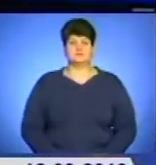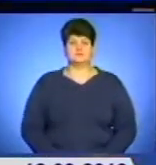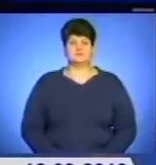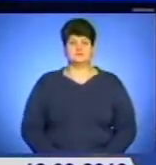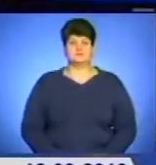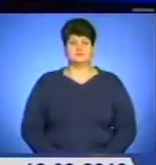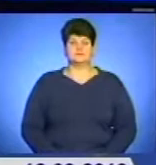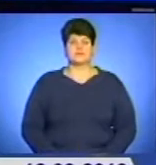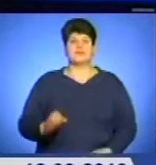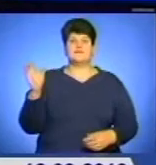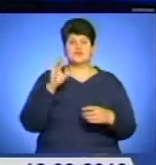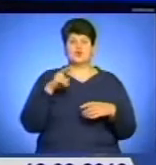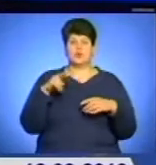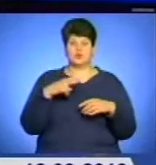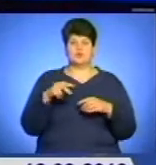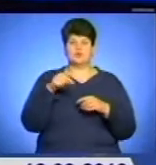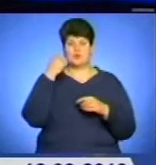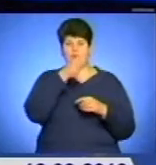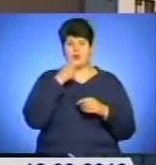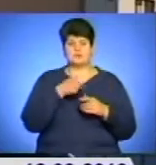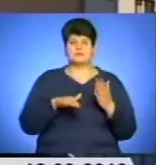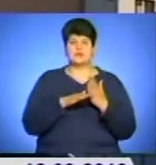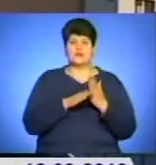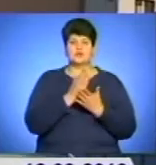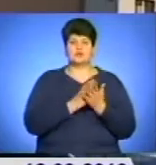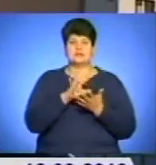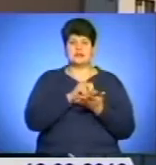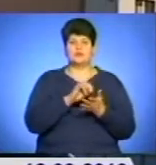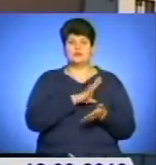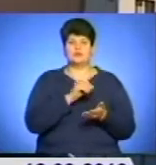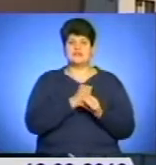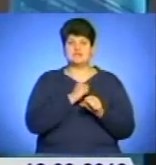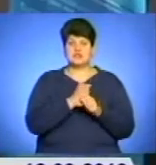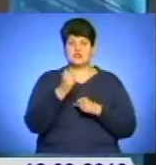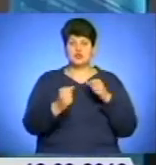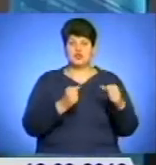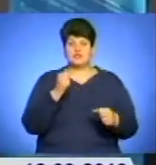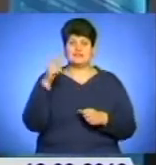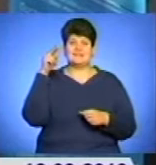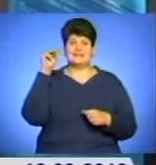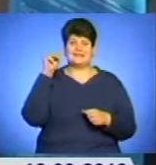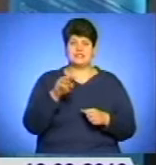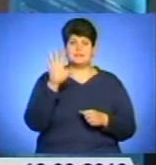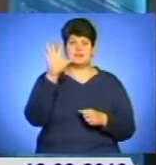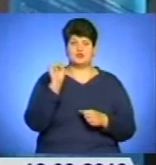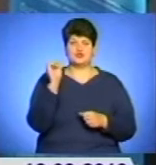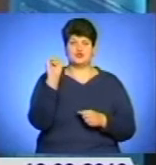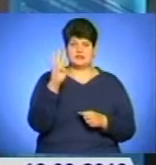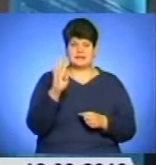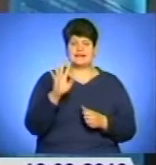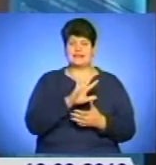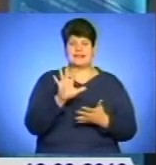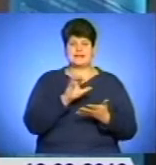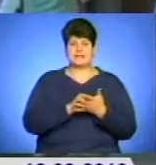У січні-лютому цього року за сприяння обласної служби зайнятості було працевлаштовано 2514 незайнятих